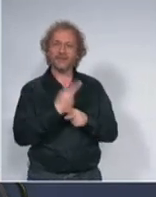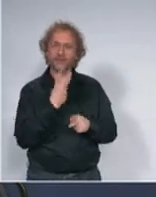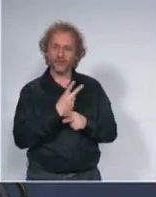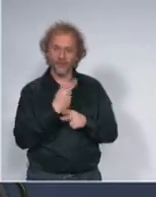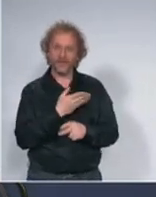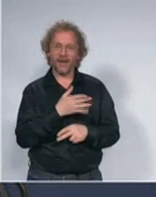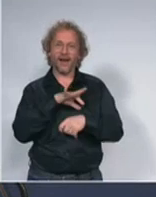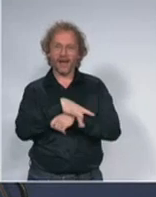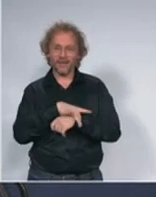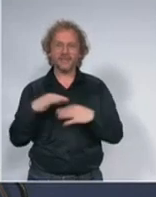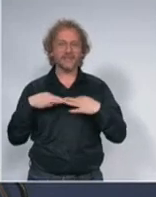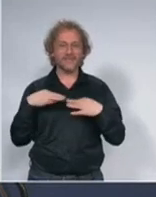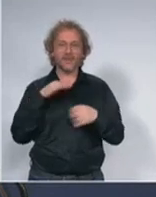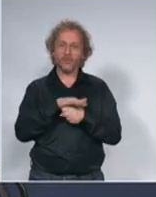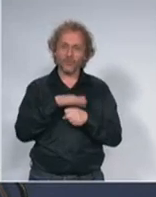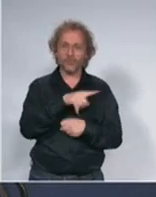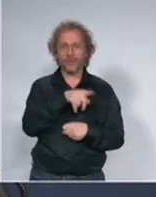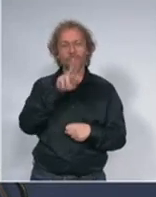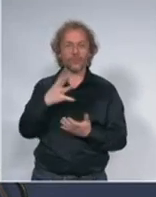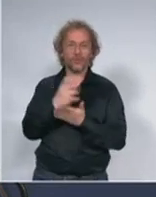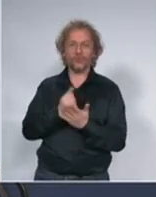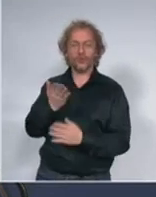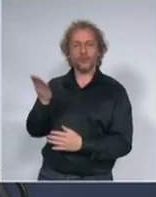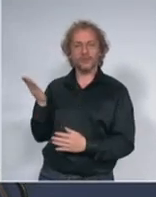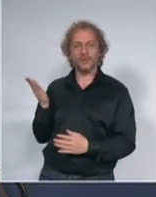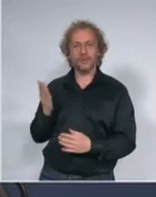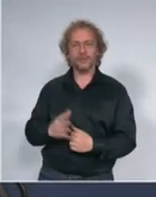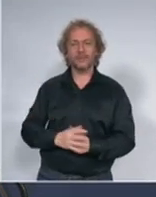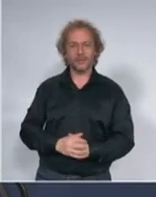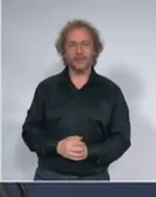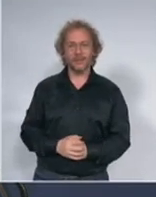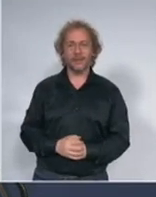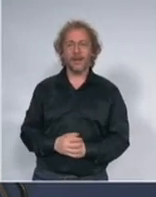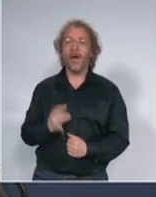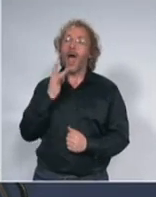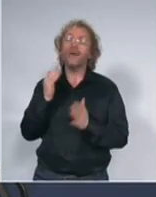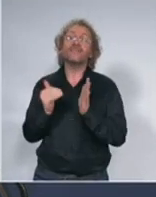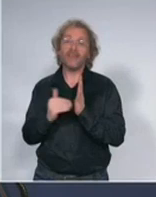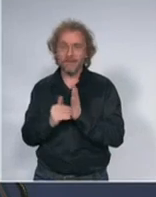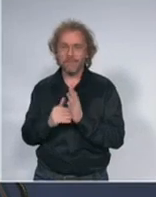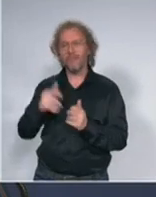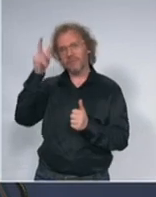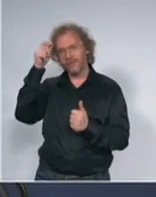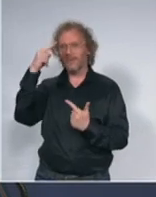sistemu na raspolaganje ukoliko bude bilo potrebno i to u ovom trenutku Beograd niši novi sad